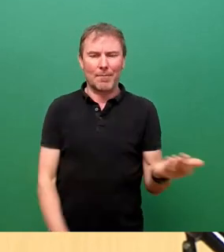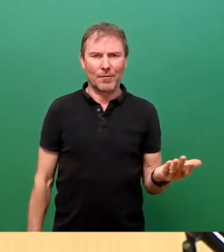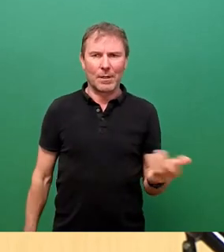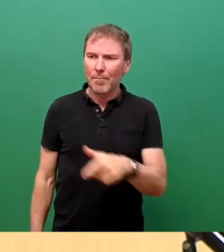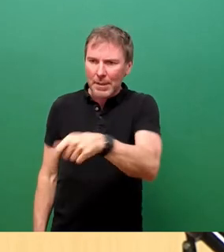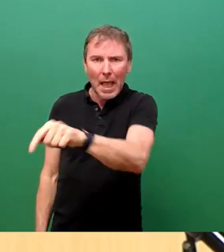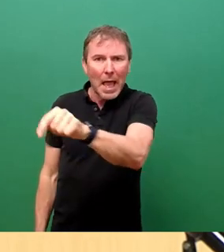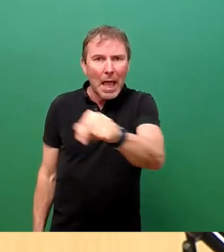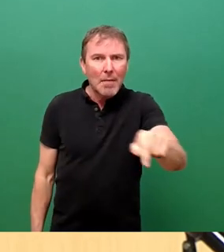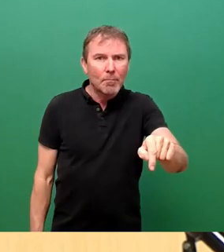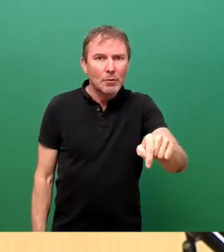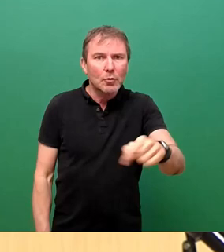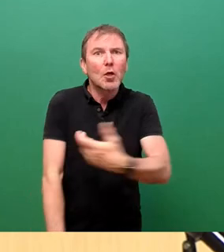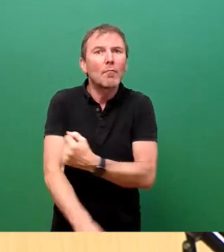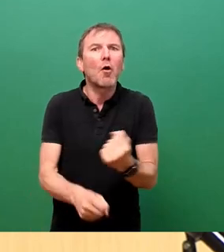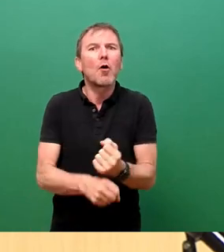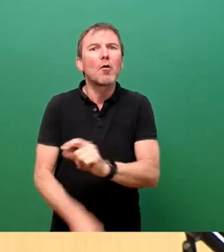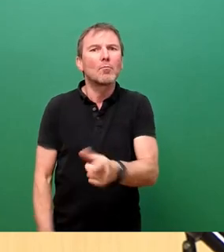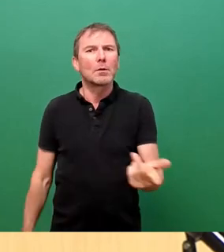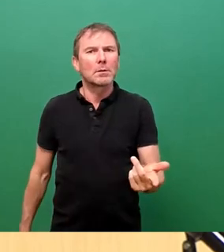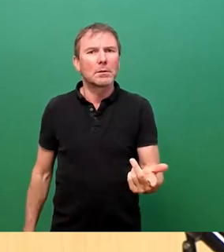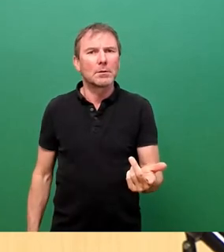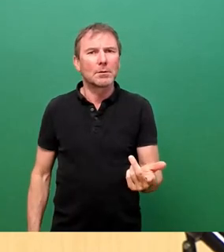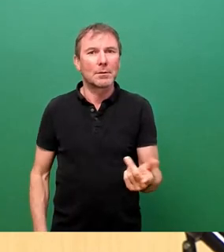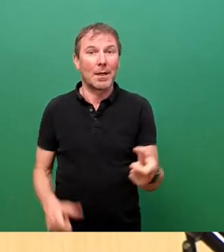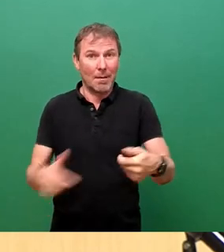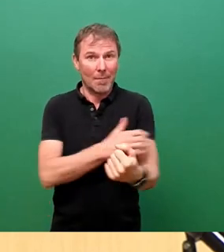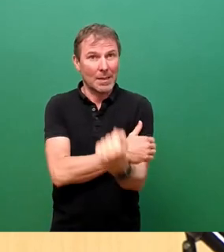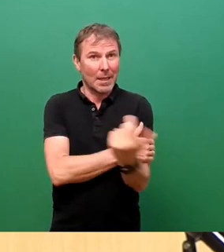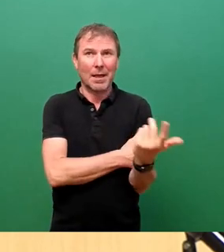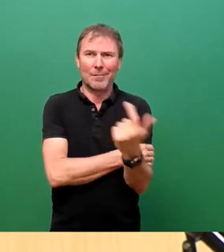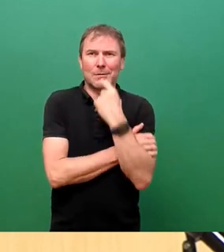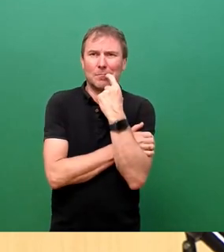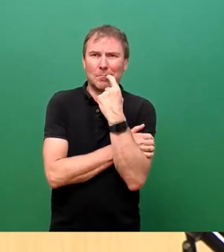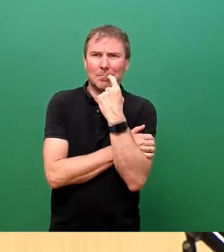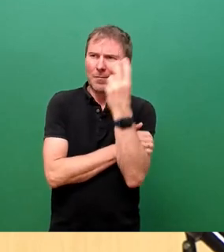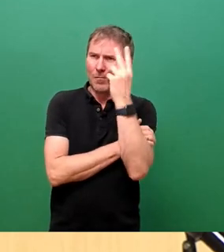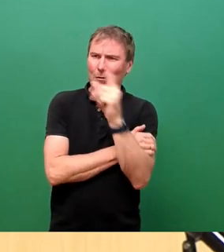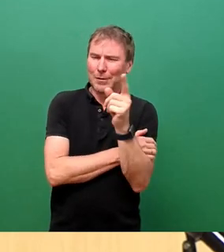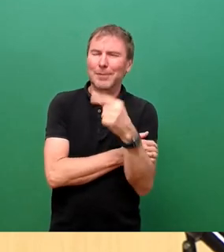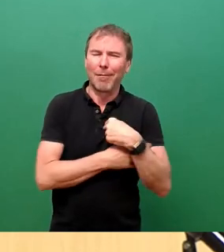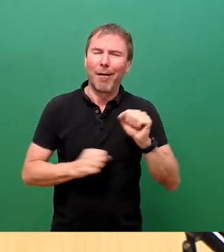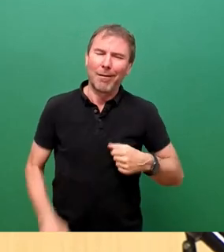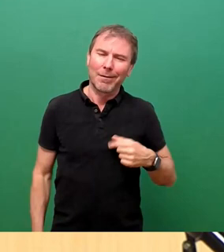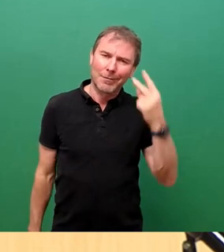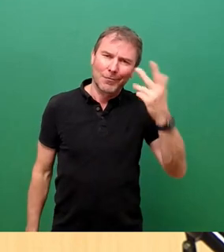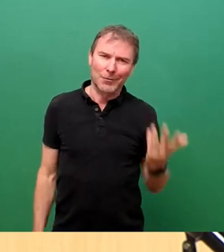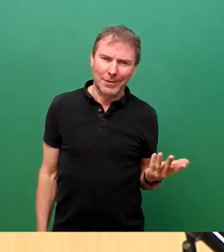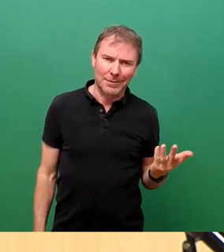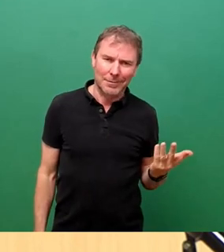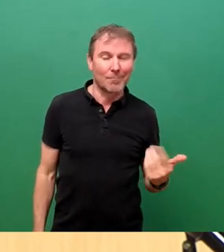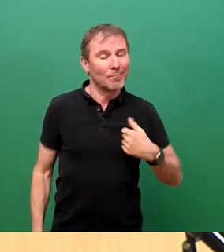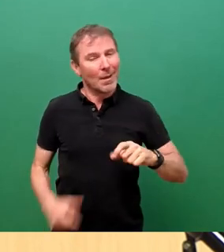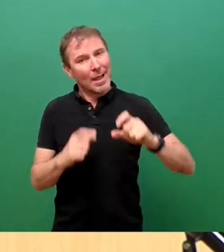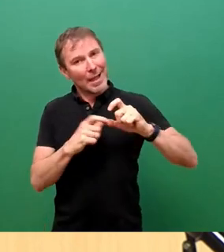müssen aber nicht geimpft sein. Dass das eine Pflegekraft nicht versteht, verstehe ich wiederum. Wir als SPD haben daher